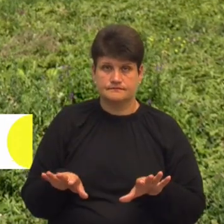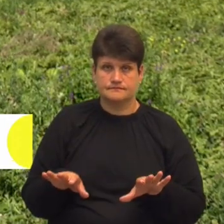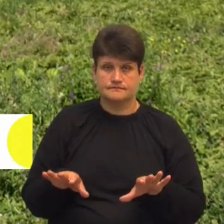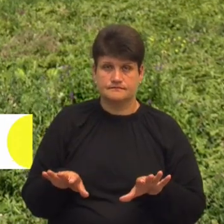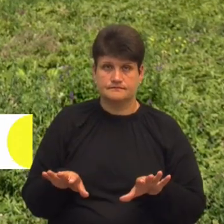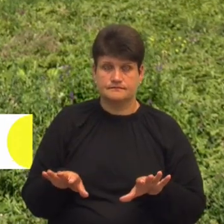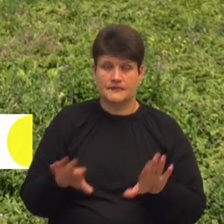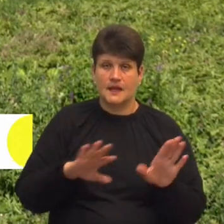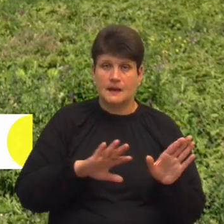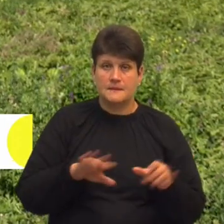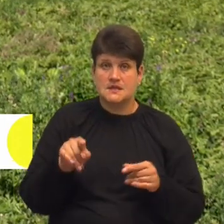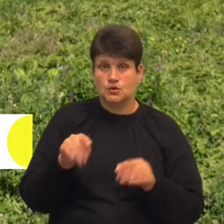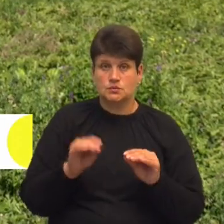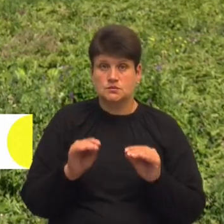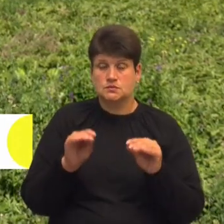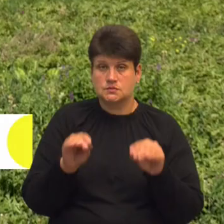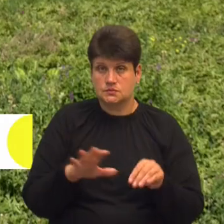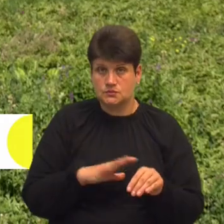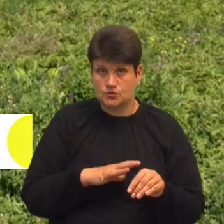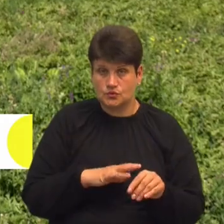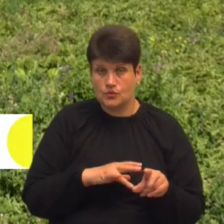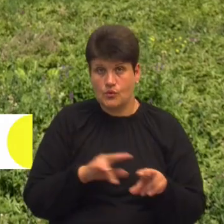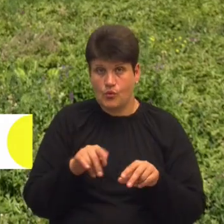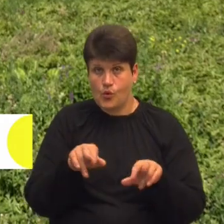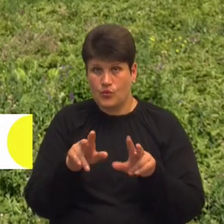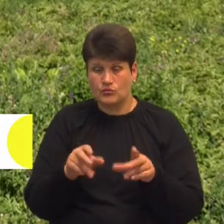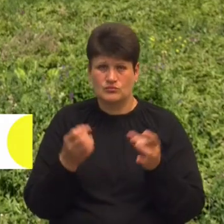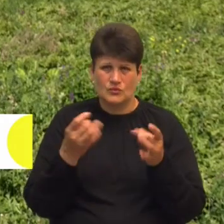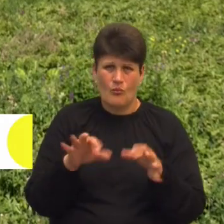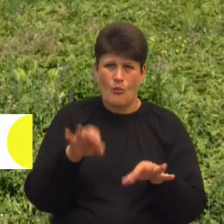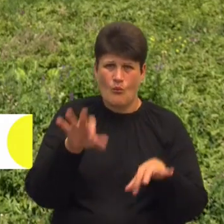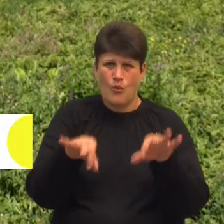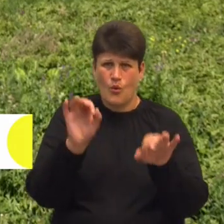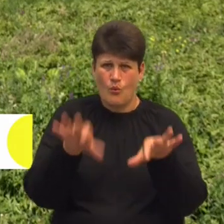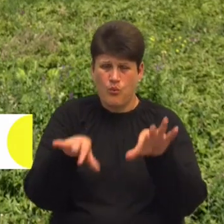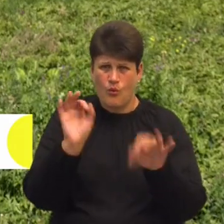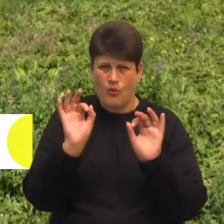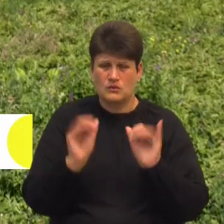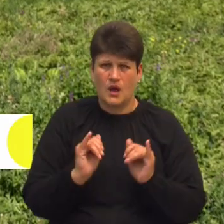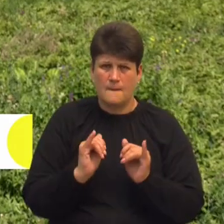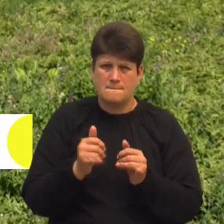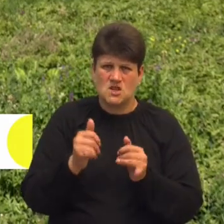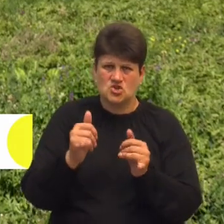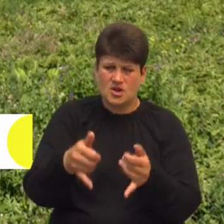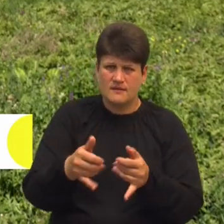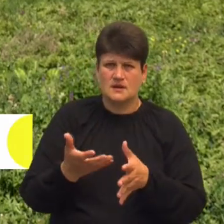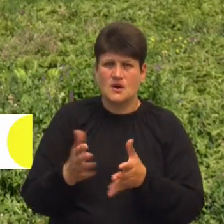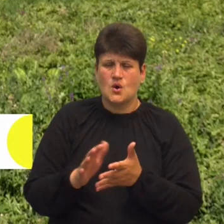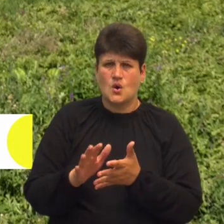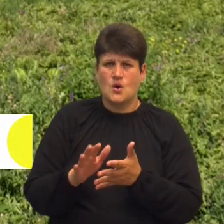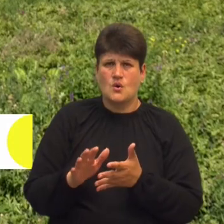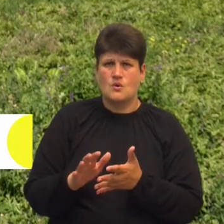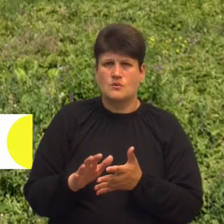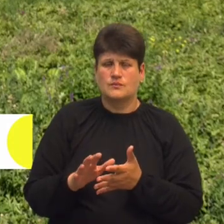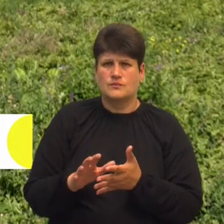Після того, як висаджували, обходили, тобто, звичайно, прополка, підживлення, обробка засобів захисту.